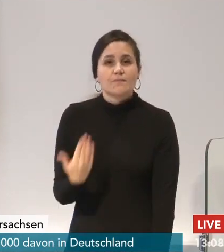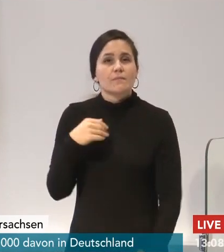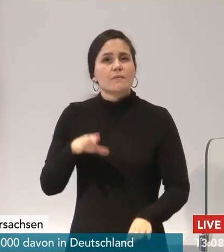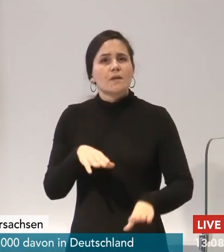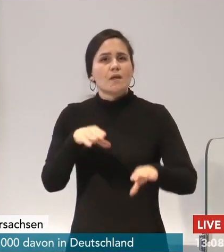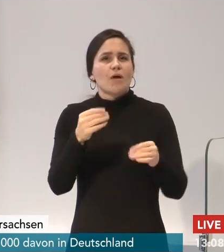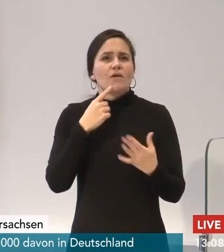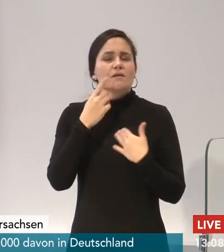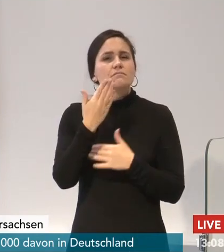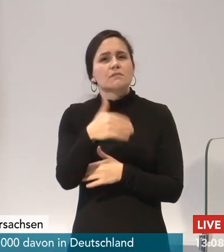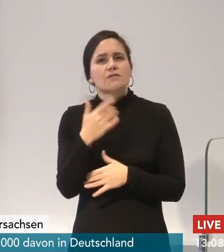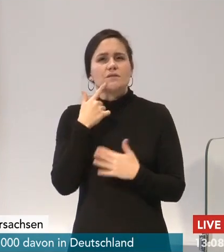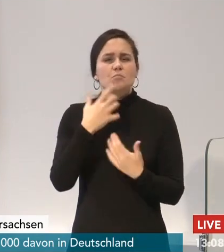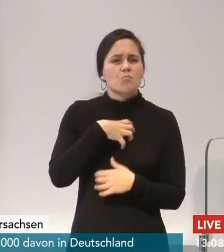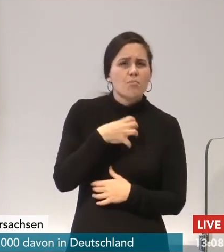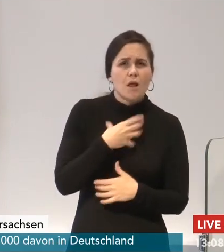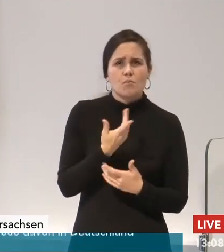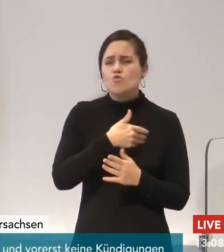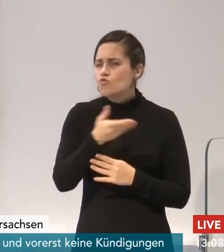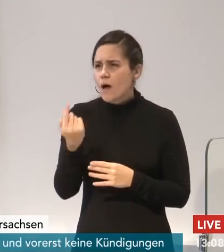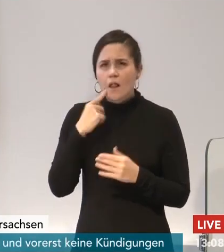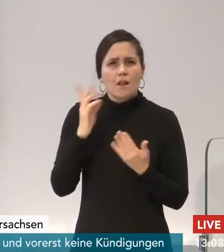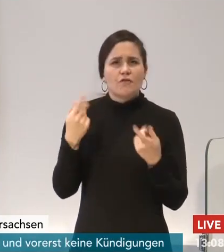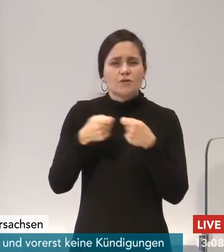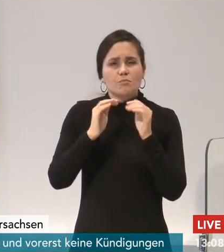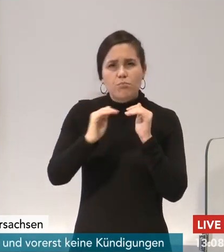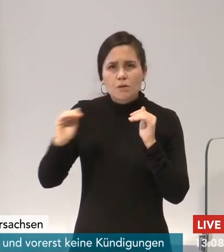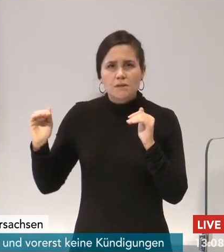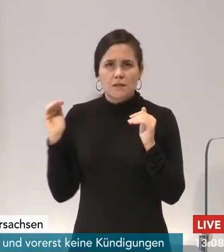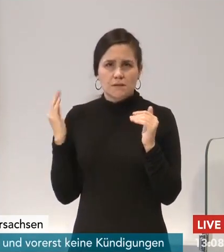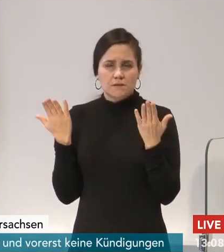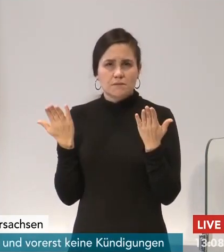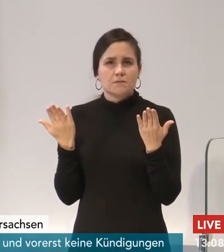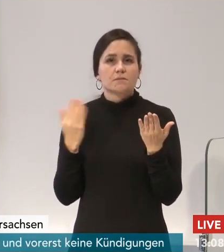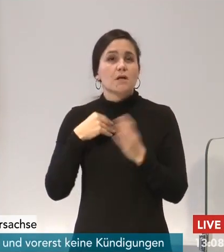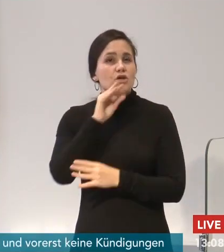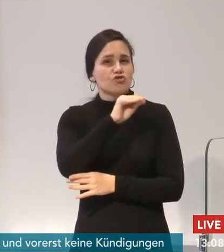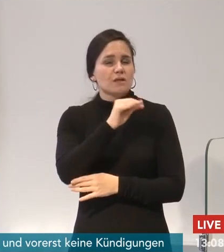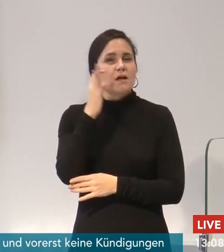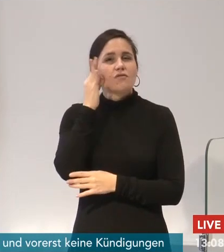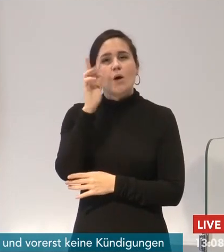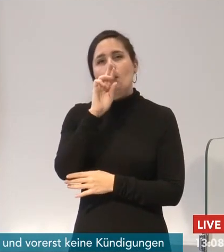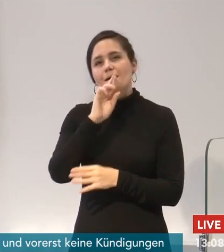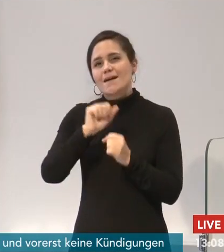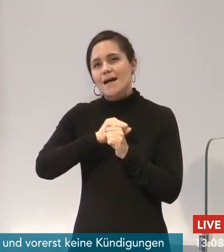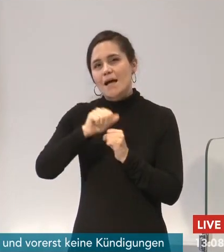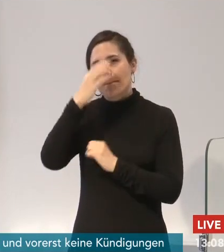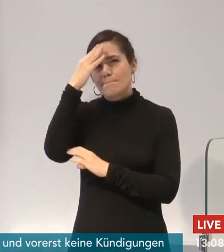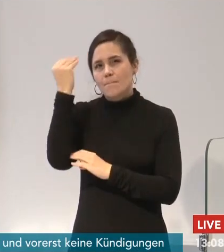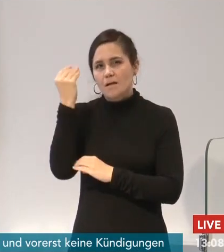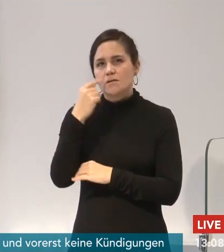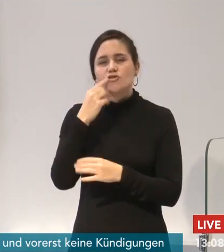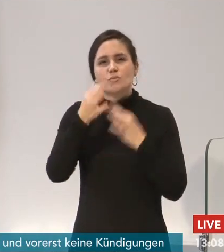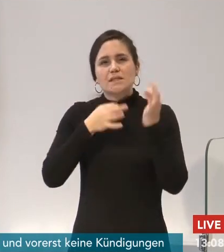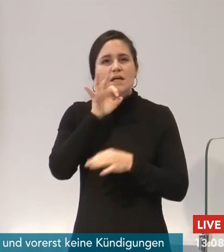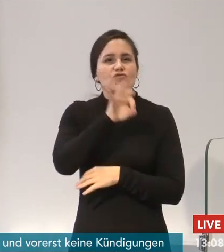die wir in allen Ländern haben und auf die bezogen auf Niedersachsen-Carola Reimann sicherlich eingehen wird. Bei allen Schwierigkeiten muss man sagen,